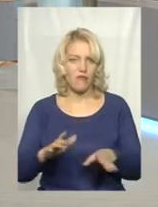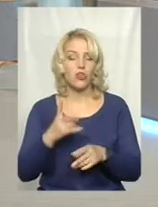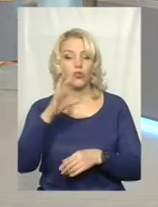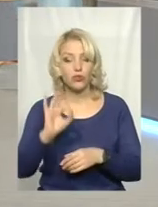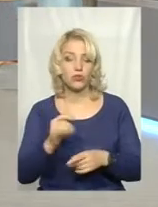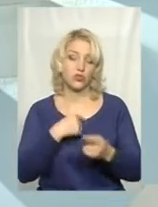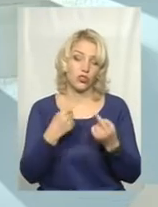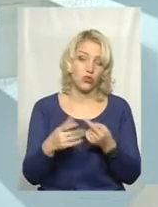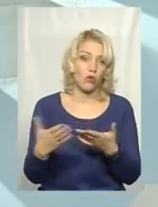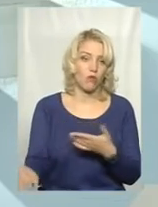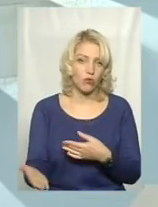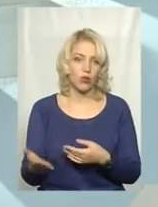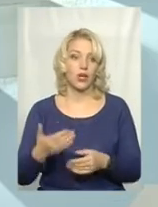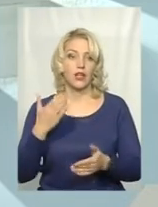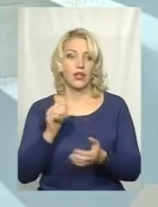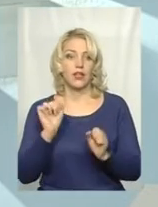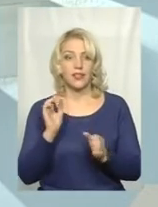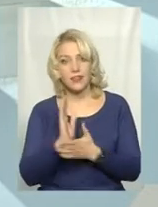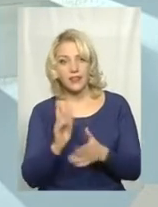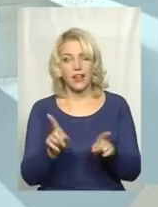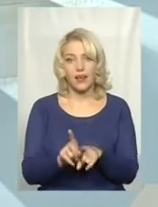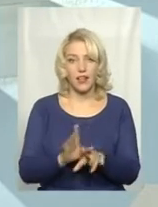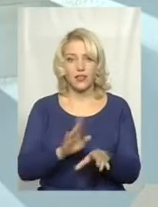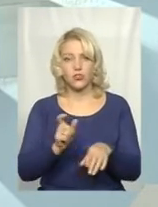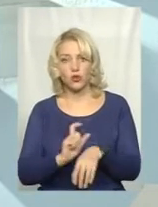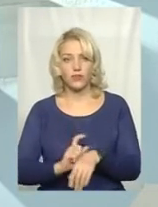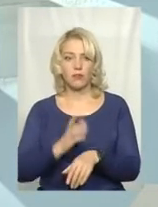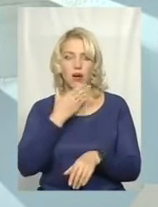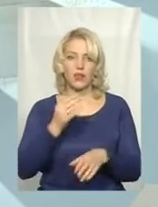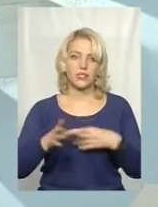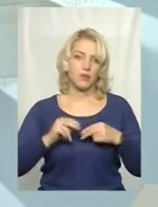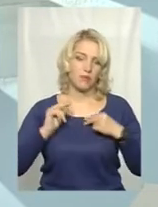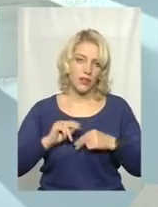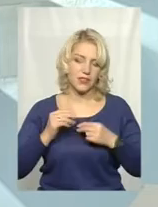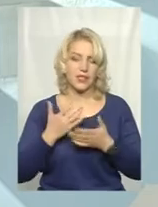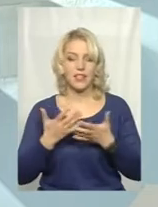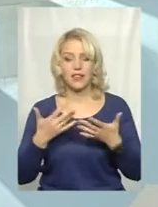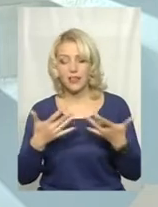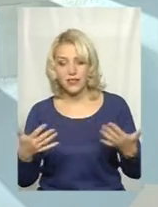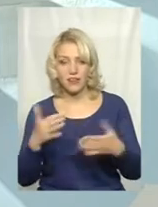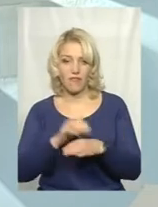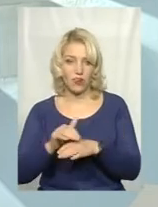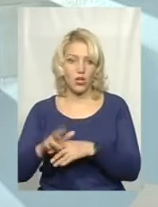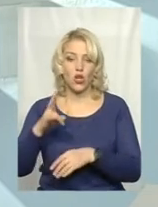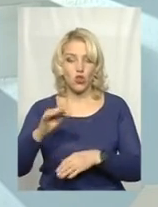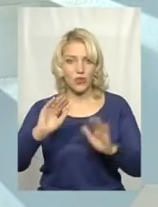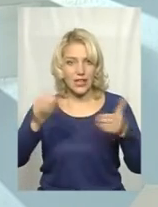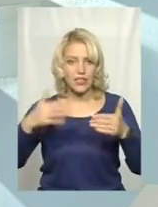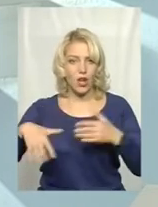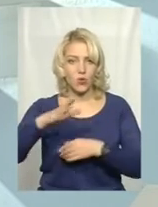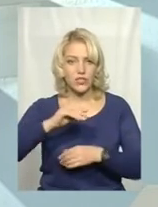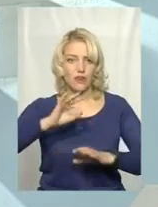іншого боку, є, скажімо така, не зовсім гарна співпраця, різні фактори. Але закликаю всіх